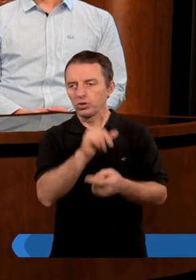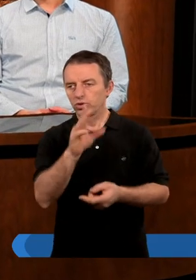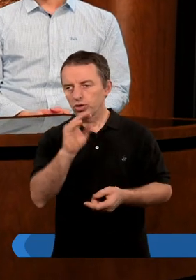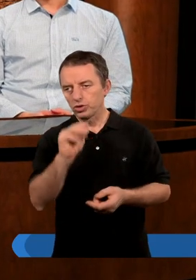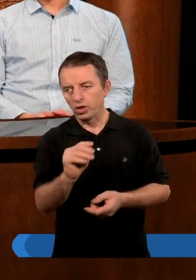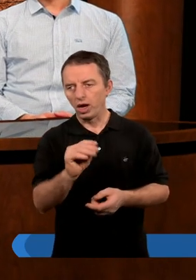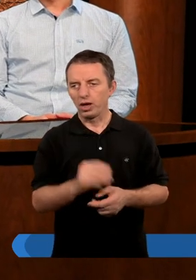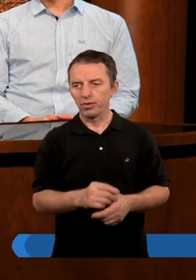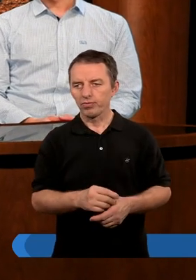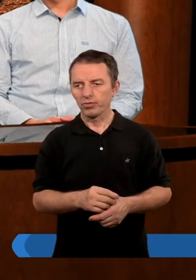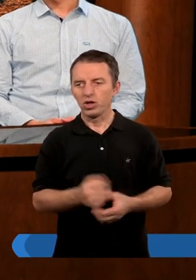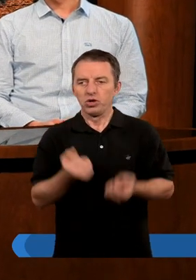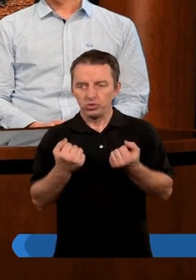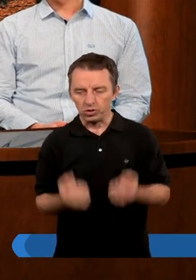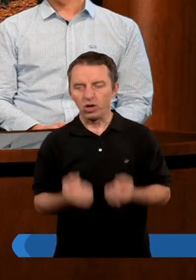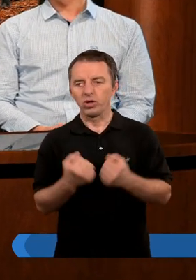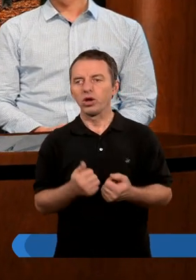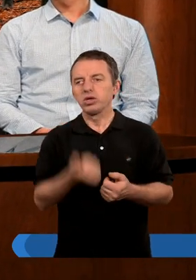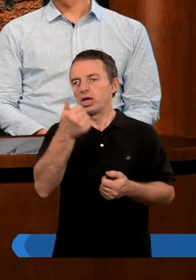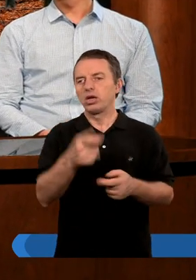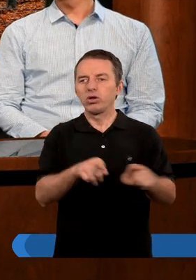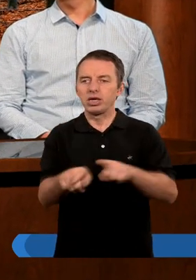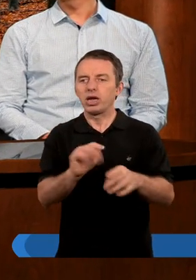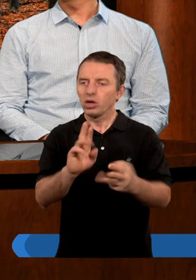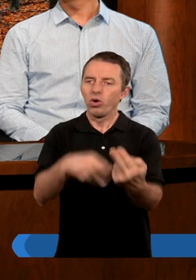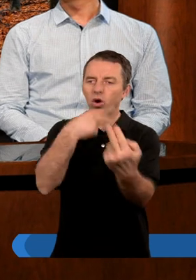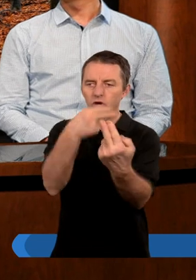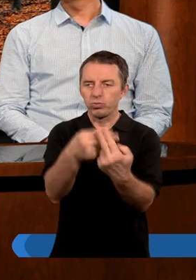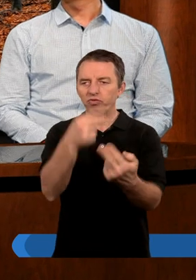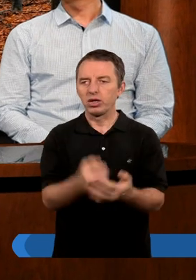ciężko jest dać jednoznaczną odpowiedź.